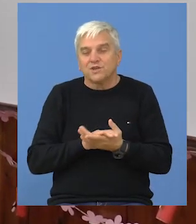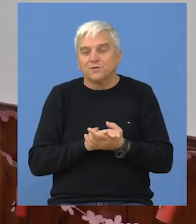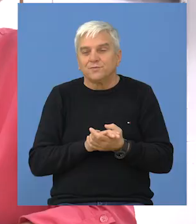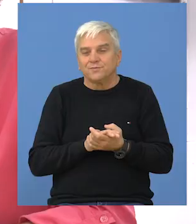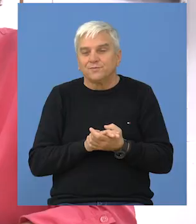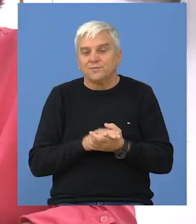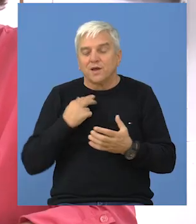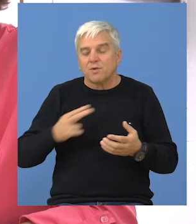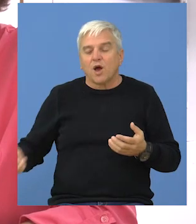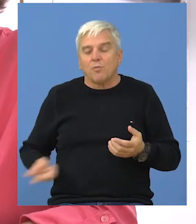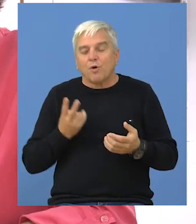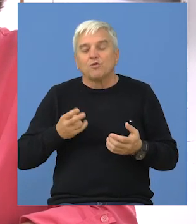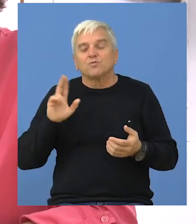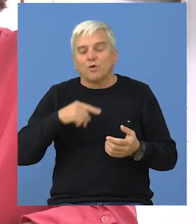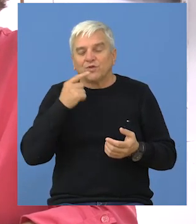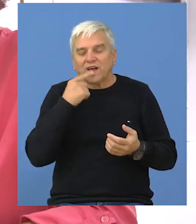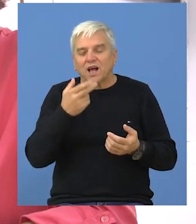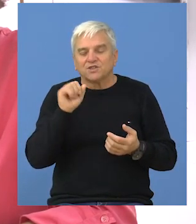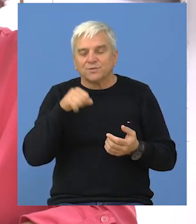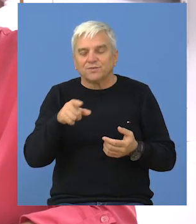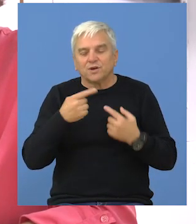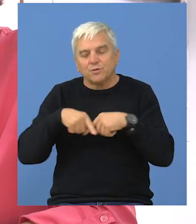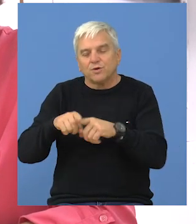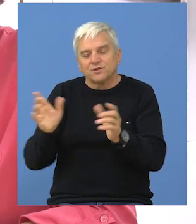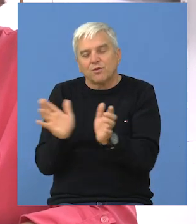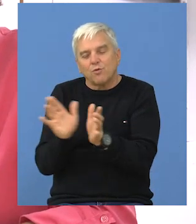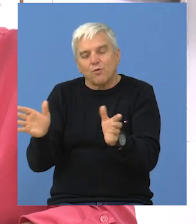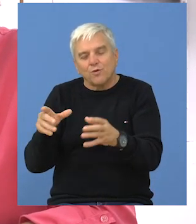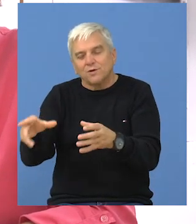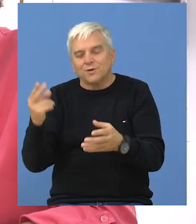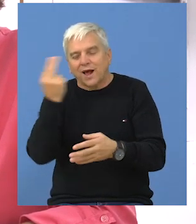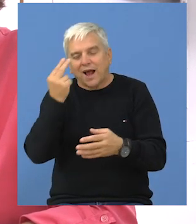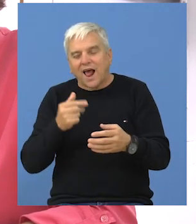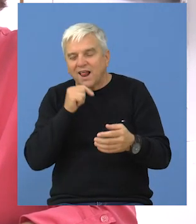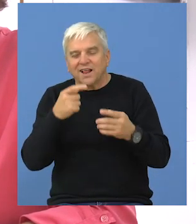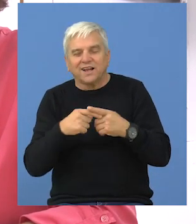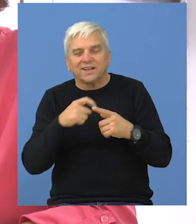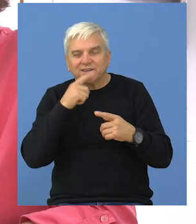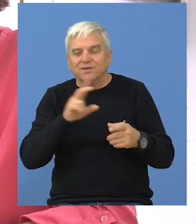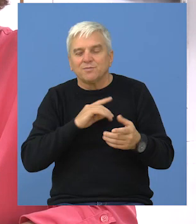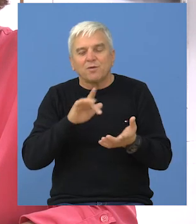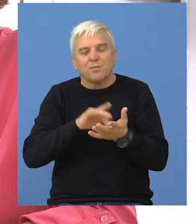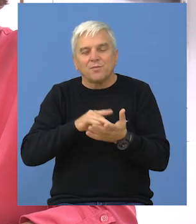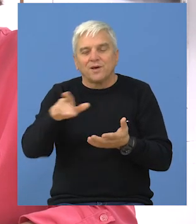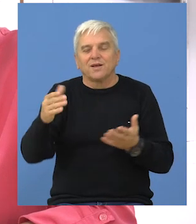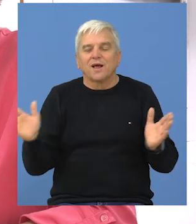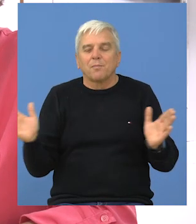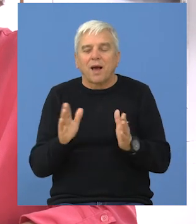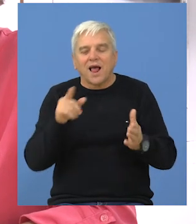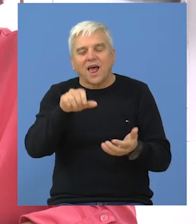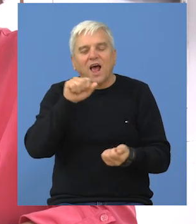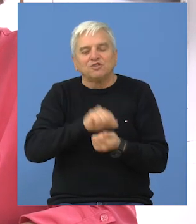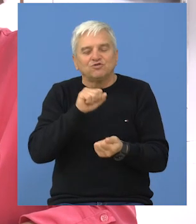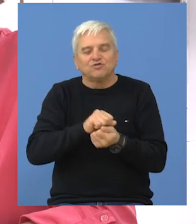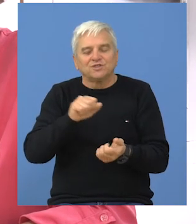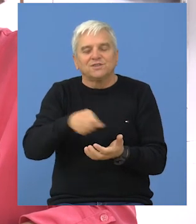I ponosno mogu da kažem da u posebnom kutku ove naše galerije dobilo je mesto i naša mala